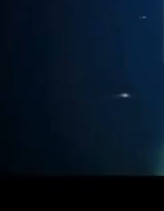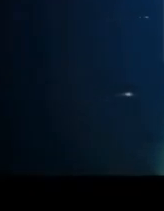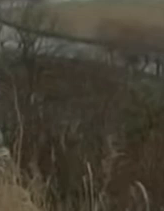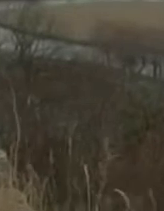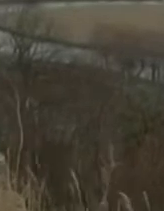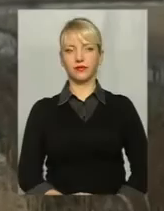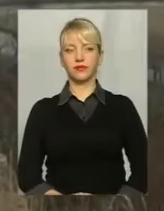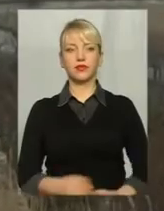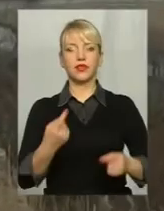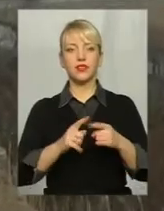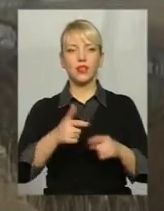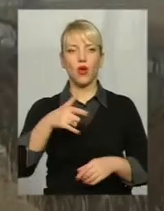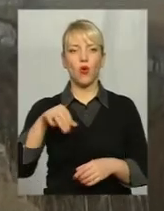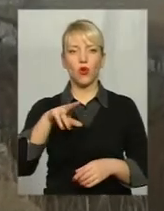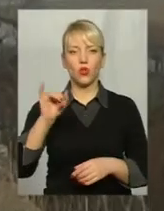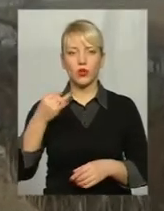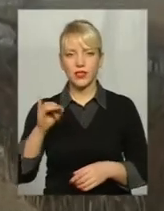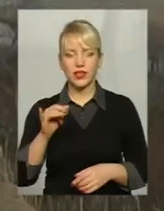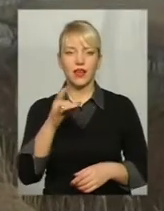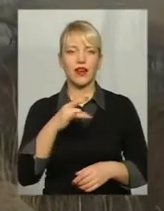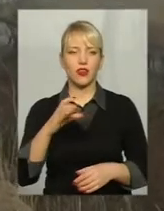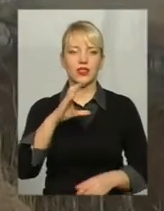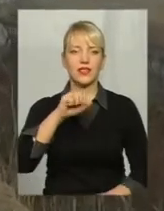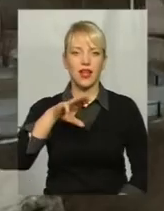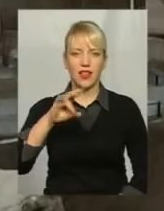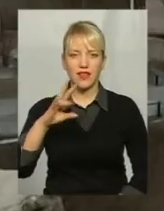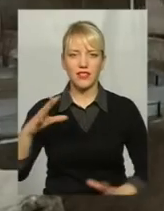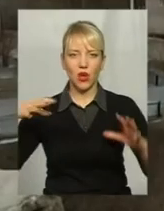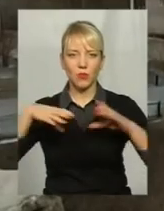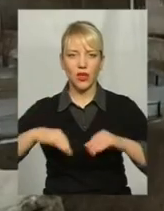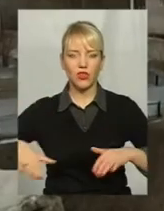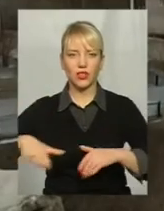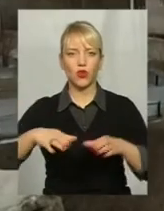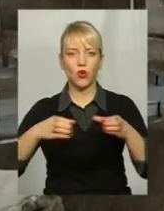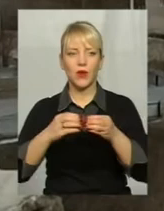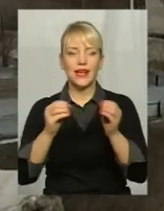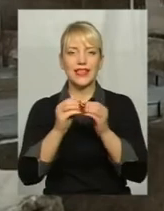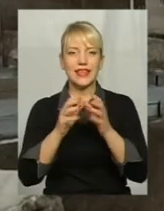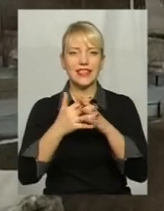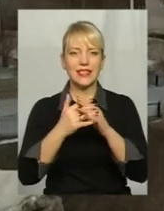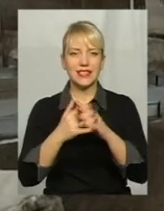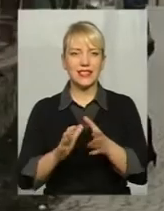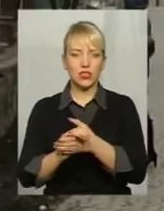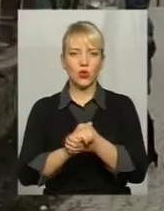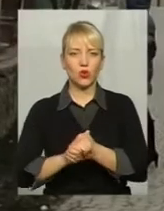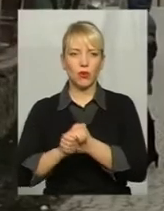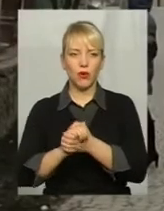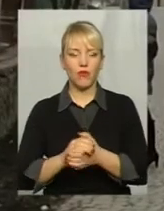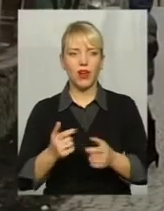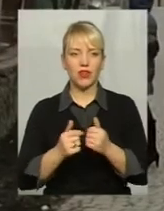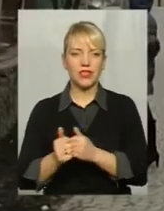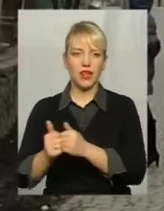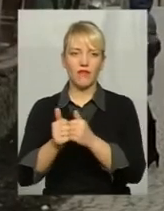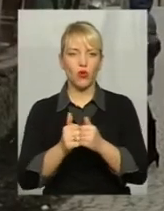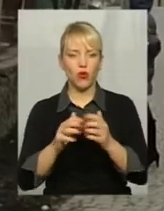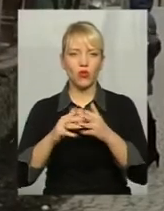Це Городоцький район, Сатанівська об'єднана територіальна громада 10 сіл згрупувалися навколо селища у 2015 році